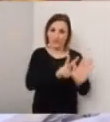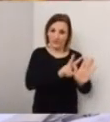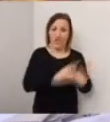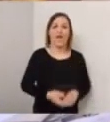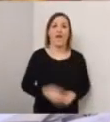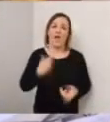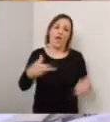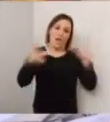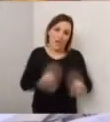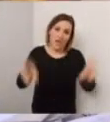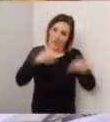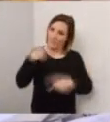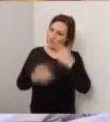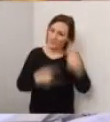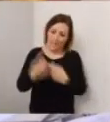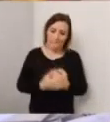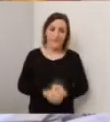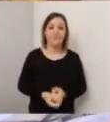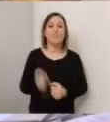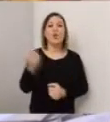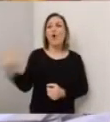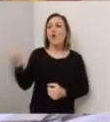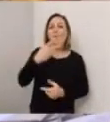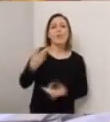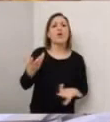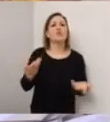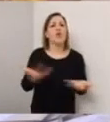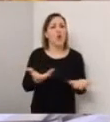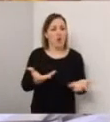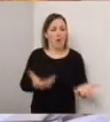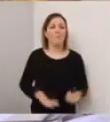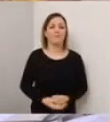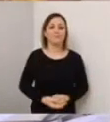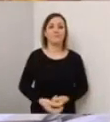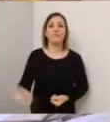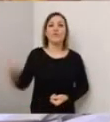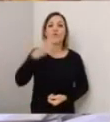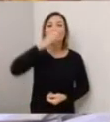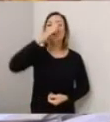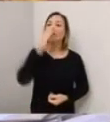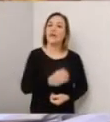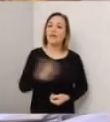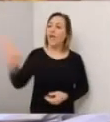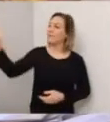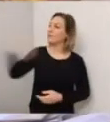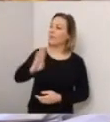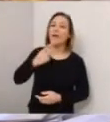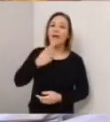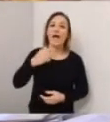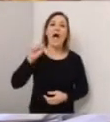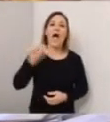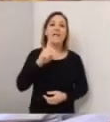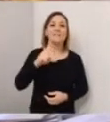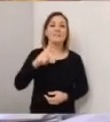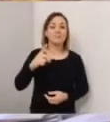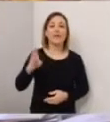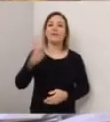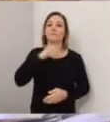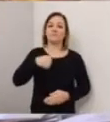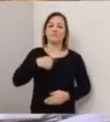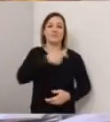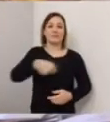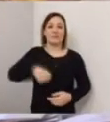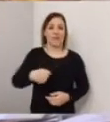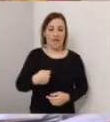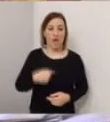La comunicazione dei casi positivi avviene direttamente dall'Asp al Sindaco. e dopodiché l'Asp fa il suo comunicato